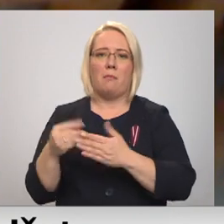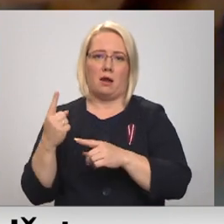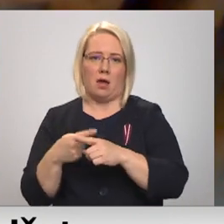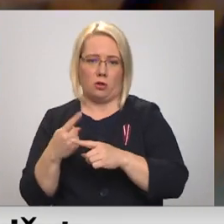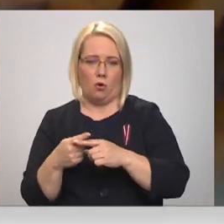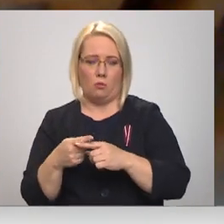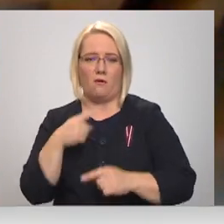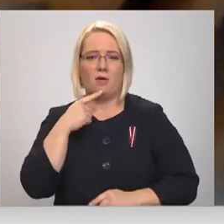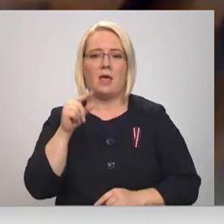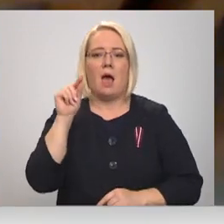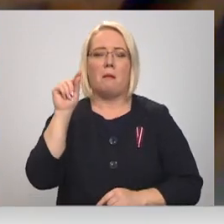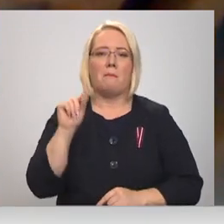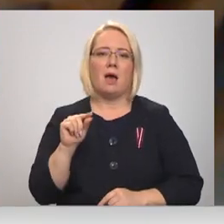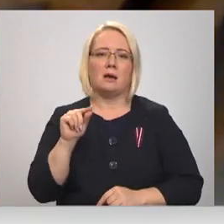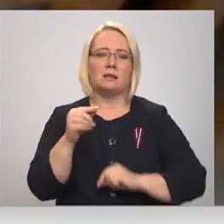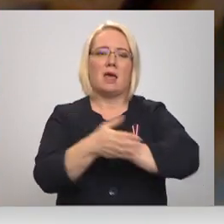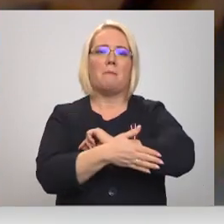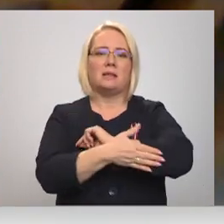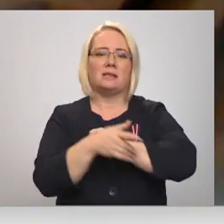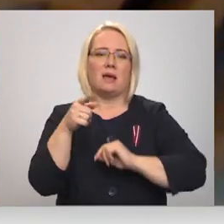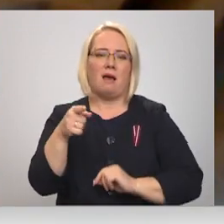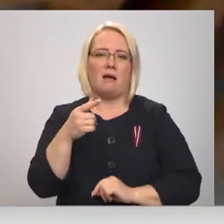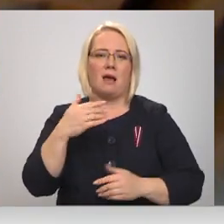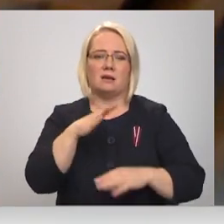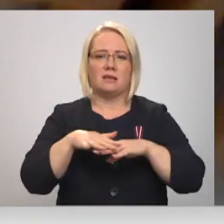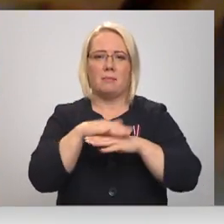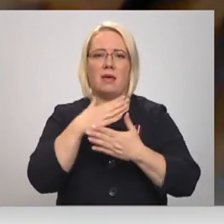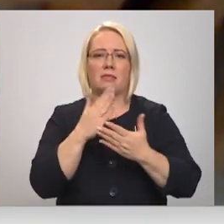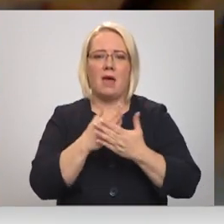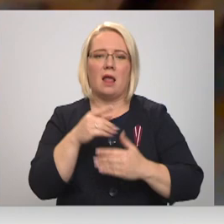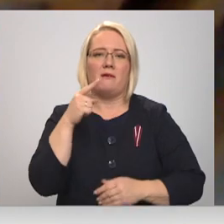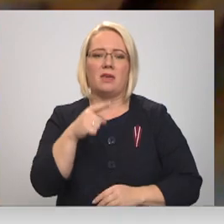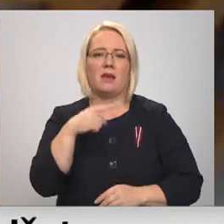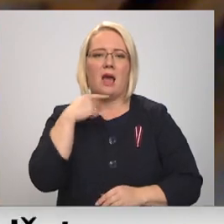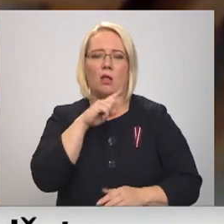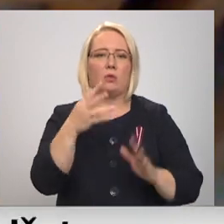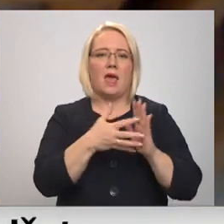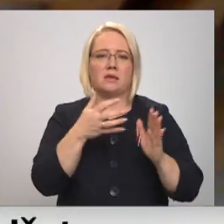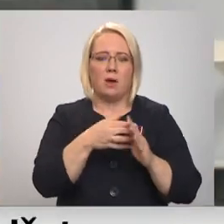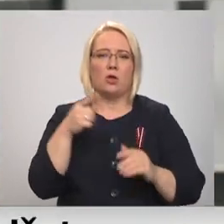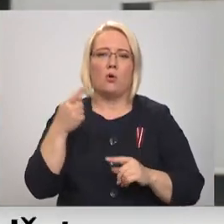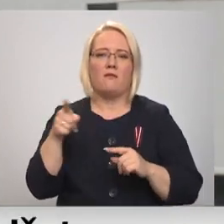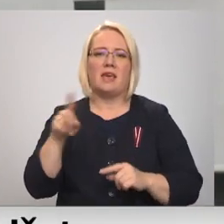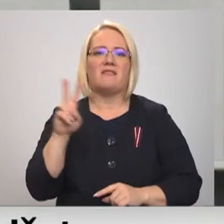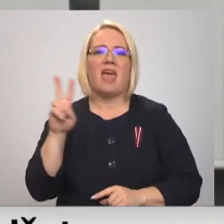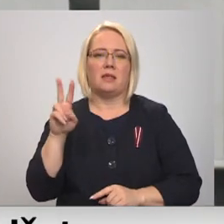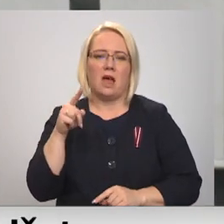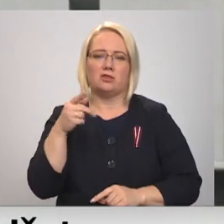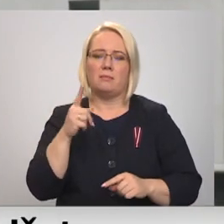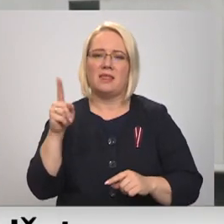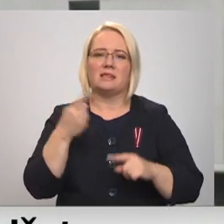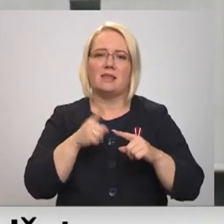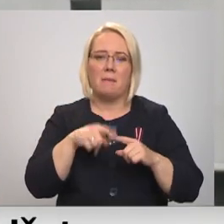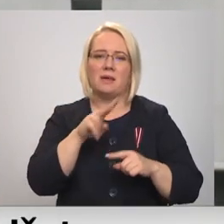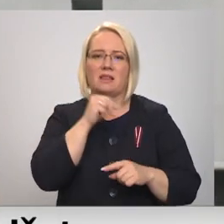turīgā sabiedrības daļa gaļu uzturā nelietvenējas tāpēc, ka viņi būtu veģetārieši, bet tāpēc, ka viņi vienkārši to nevar atļauties. Līčinājās